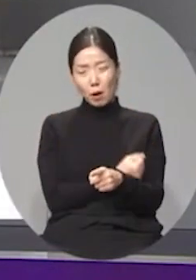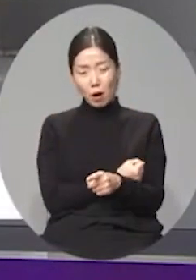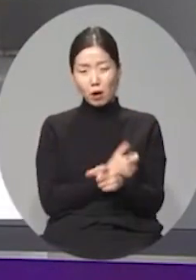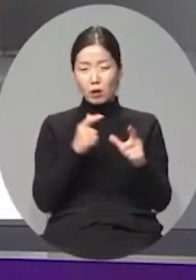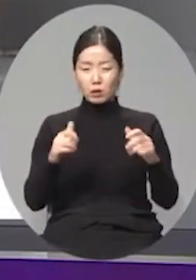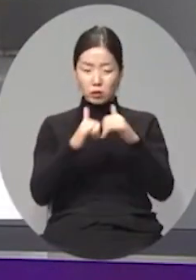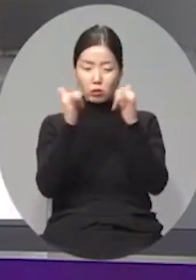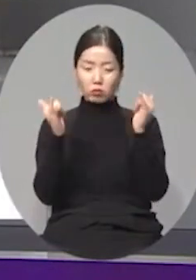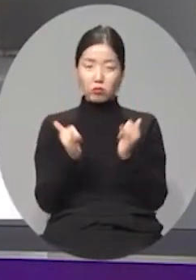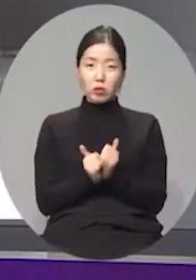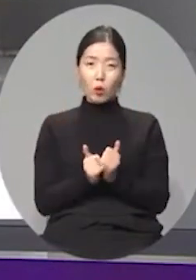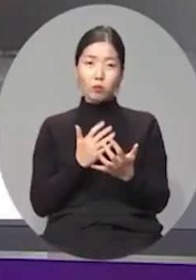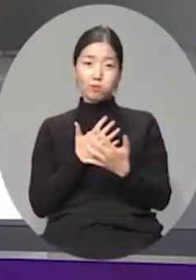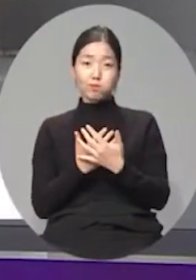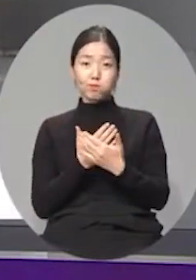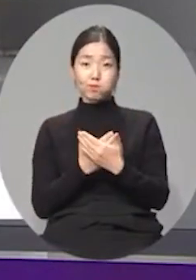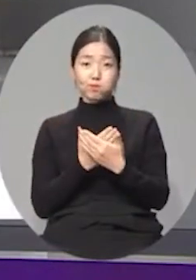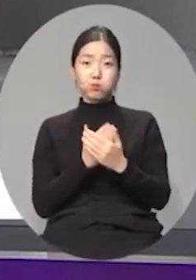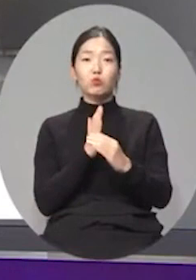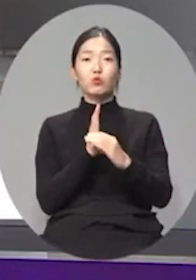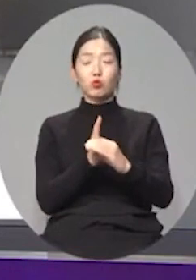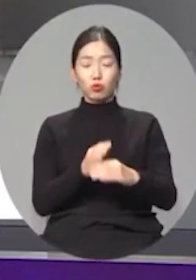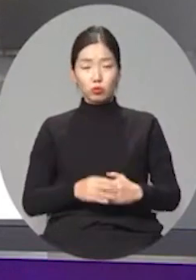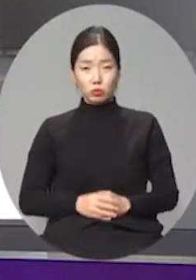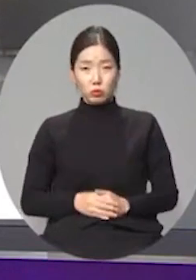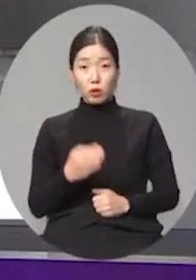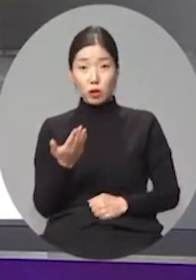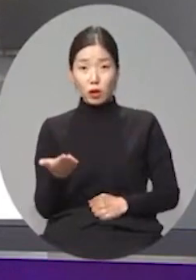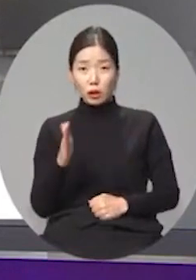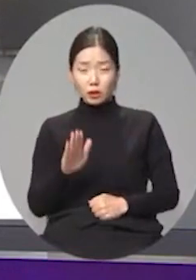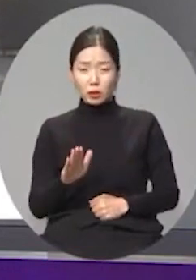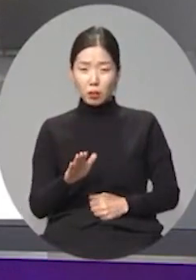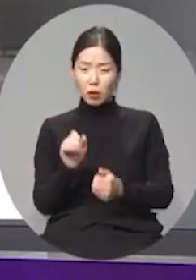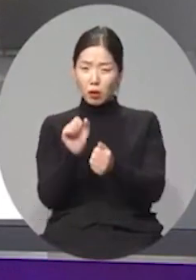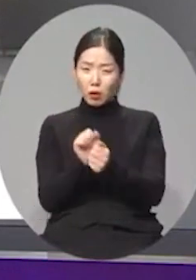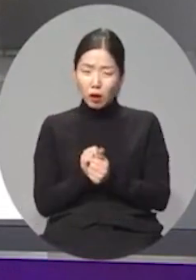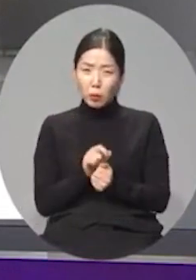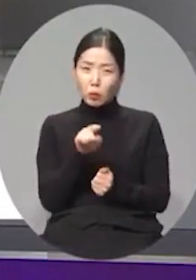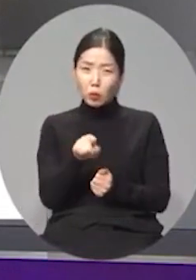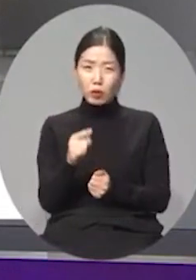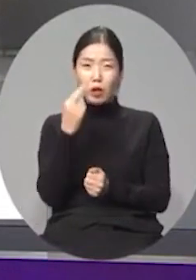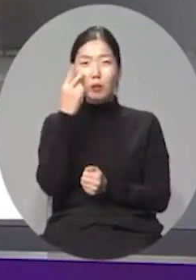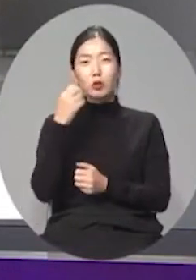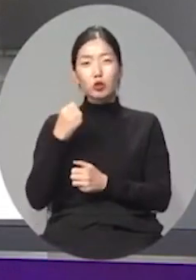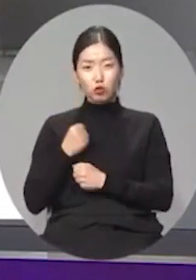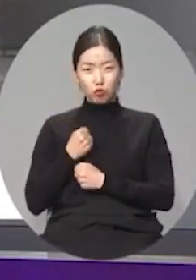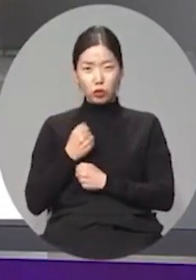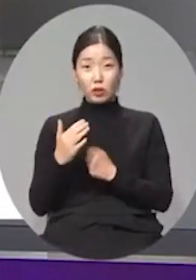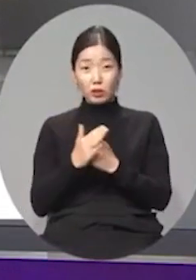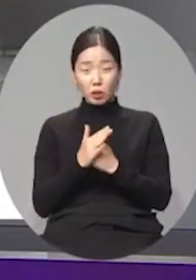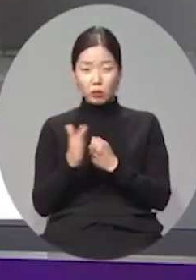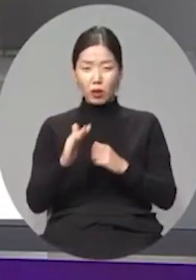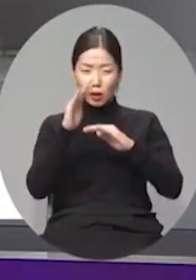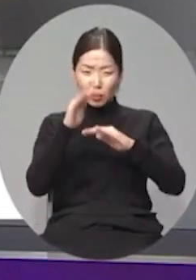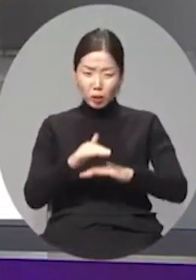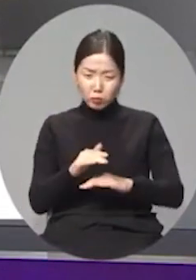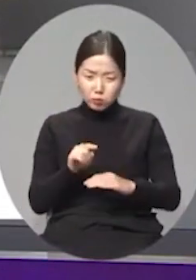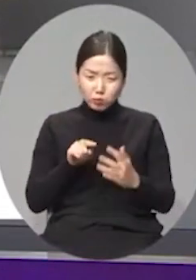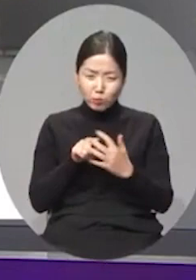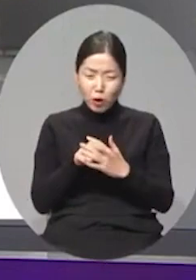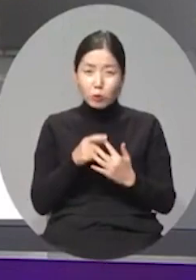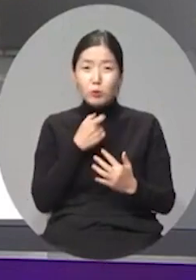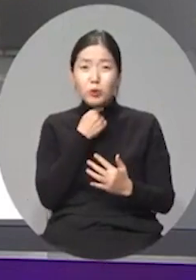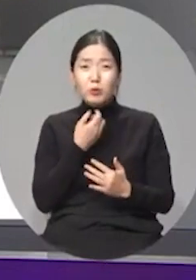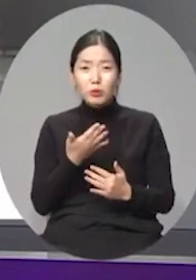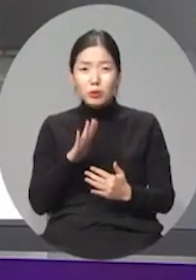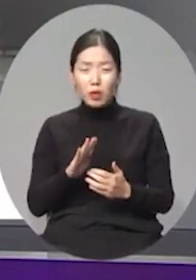지역사회가 현재 불안감에 휩싸이고 있습니다. 하지만 이 감염 대상이 미군기지이다 보니 내부 상황은 궁금하지만